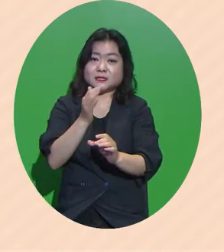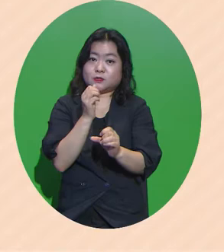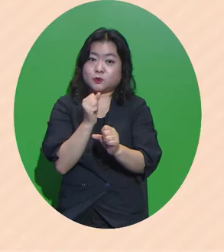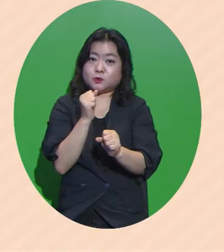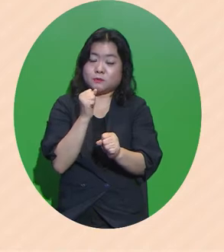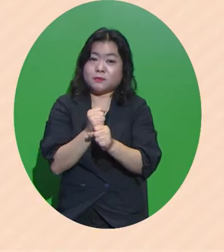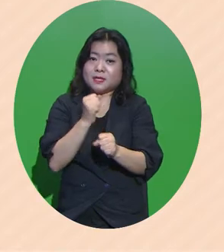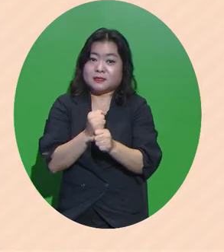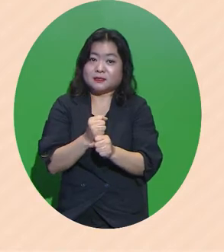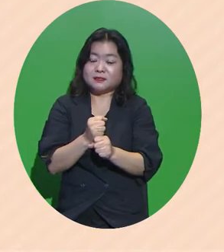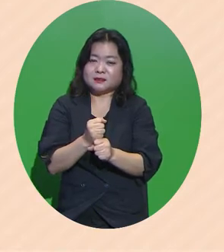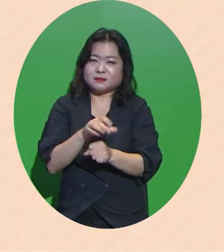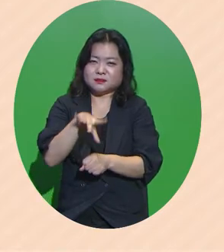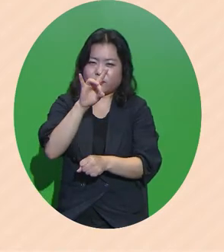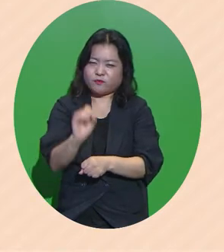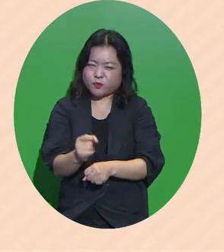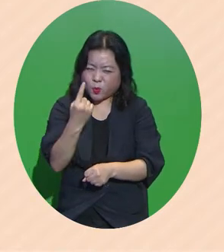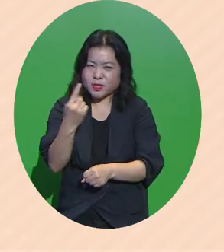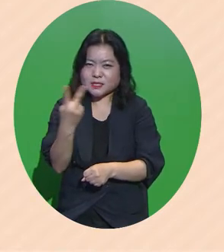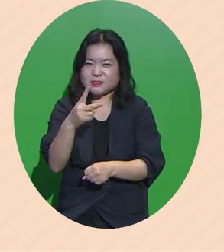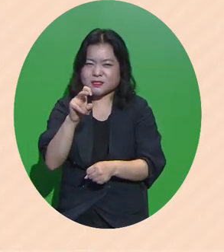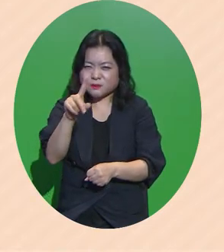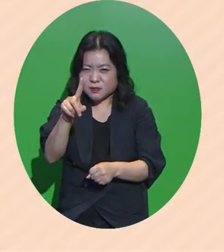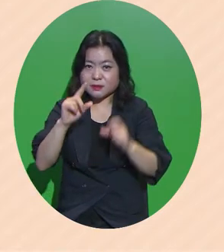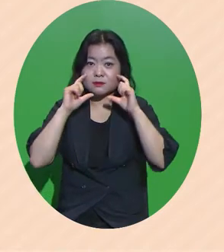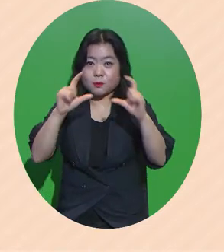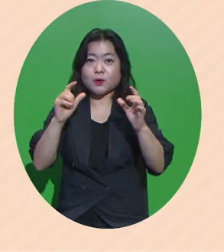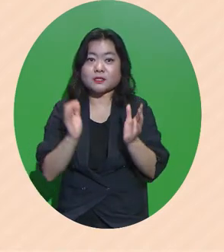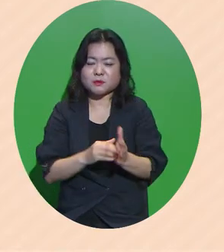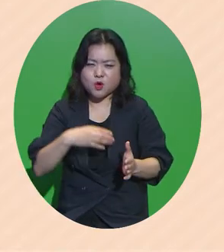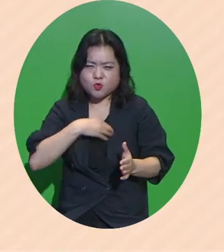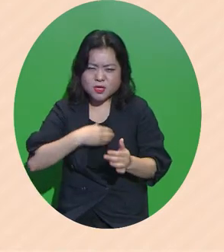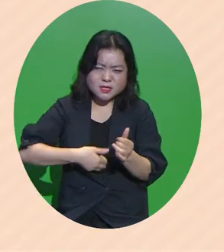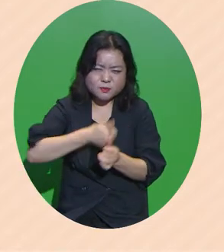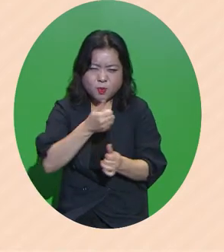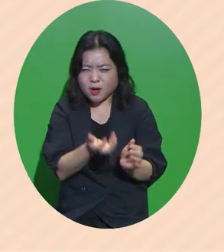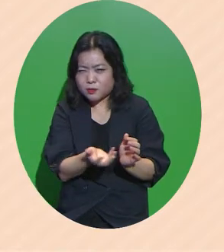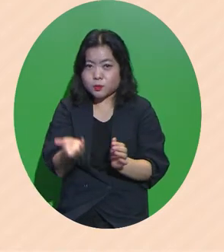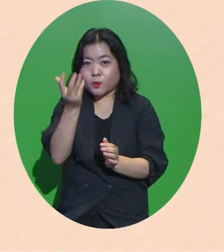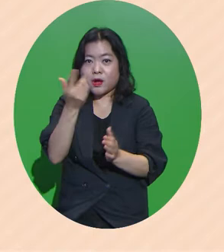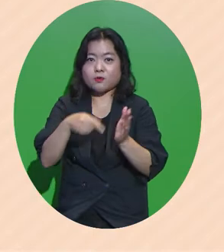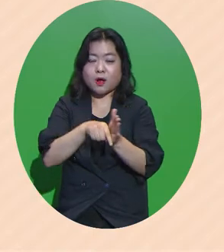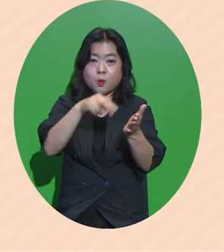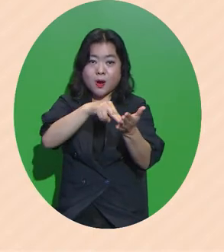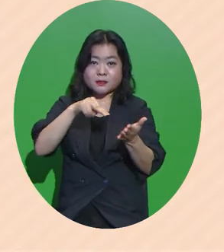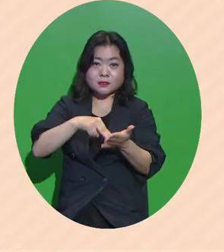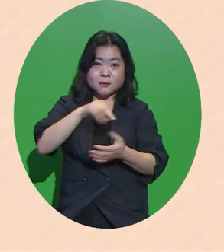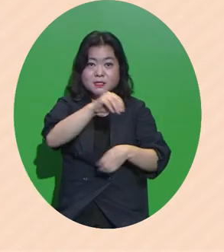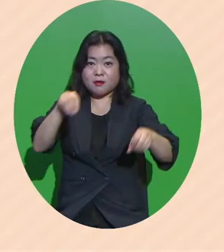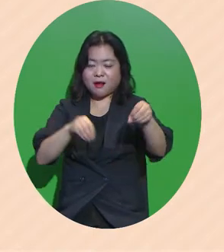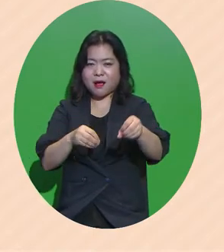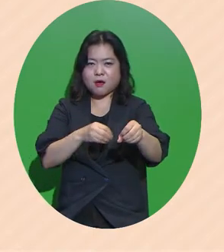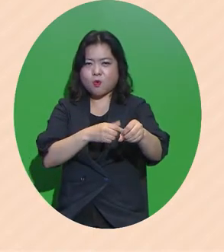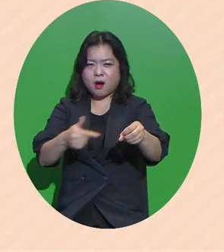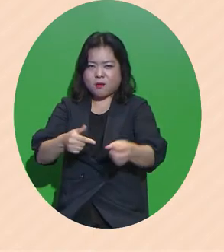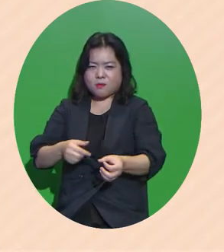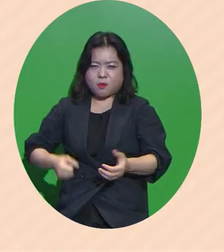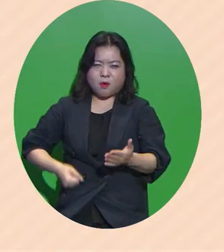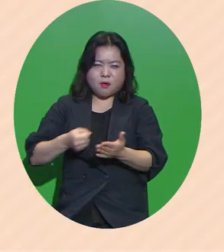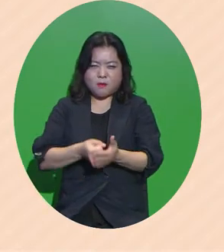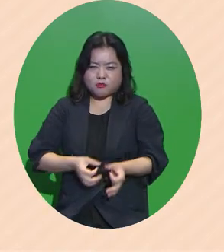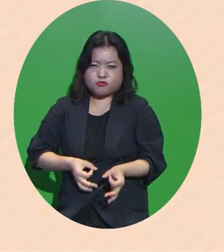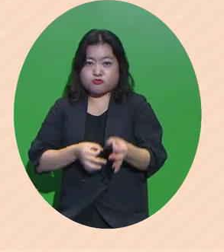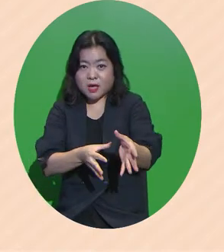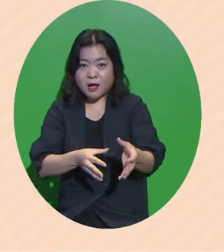선포하였습니다 이는 위기 극복과 도약을 위한 간점의 전환과 과감한 투자 즉 대구의